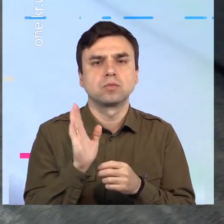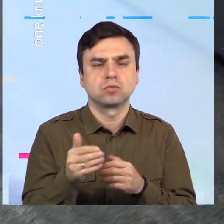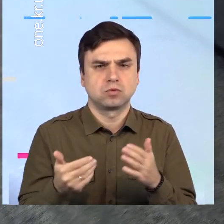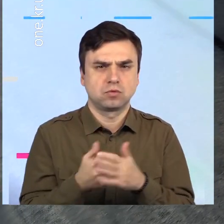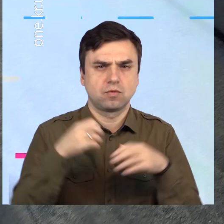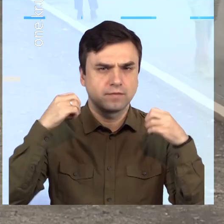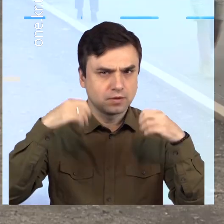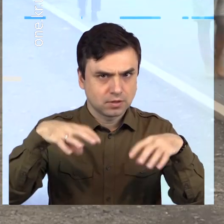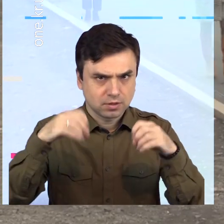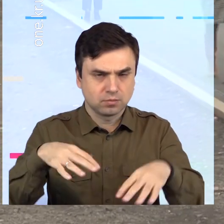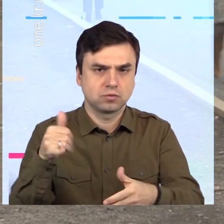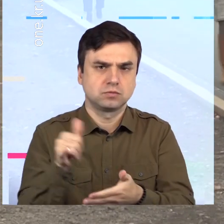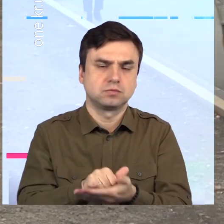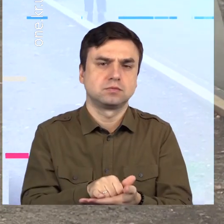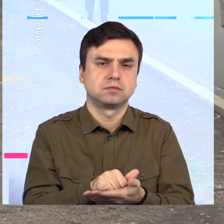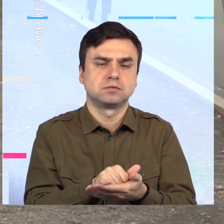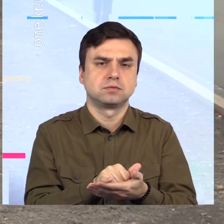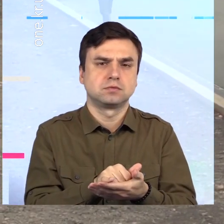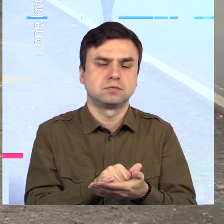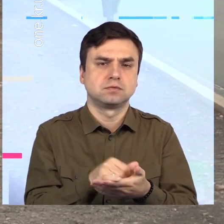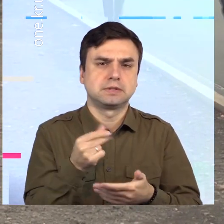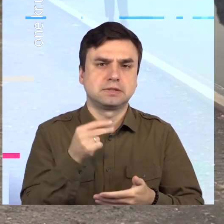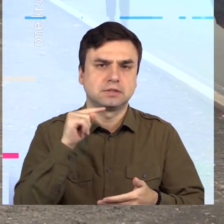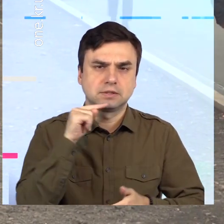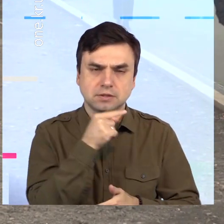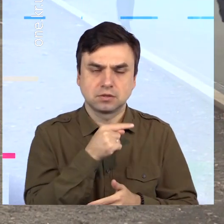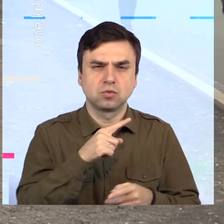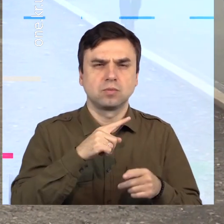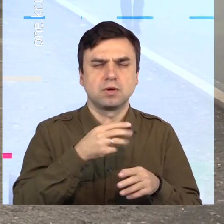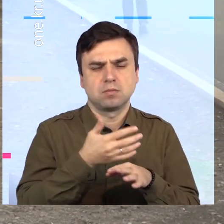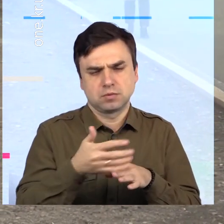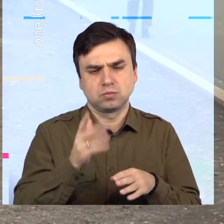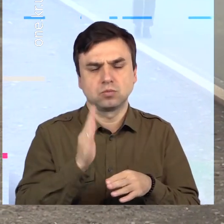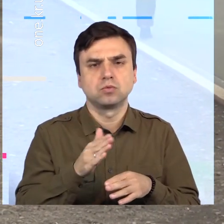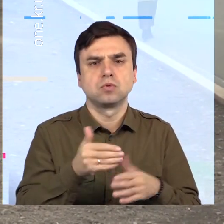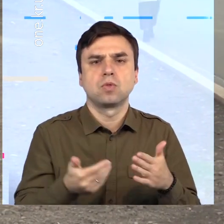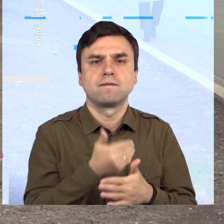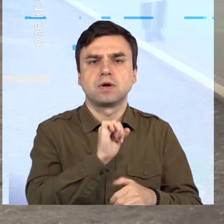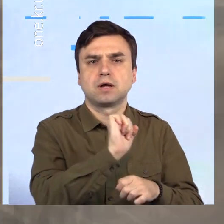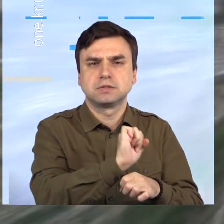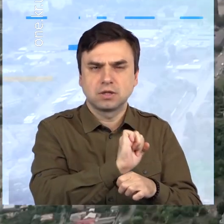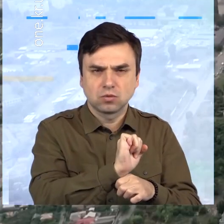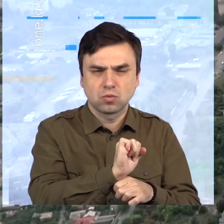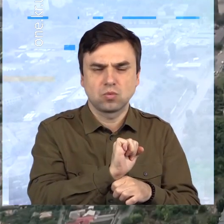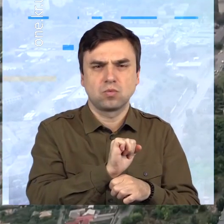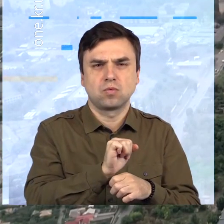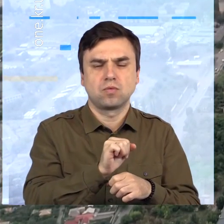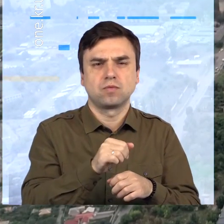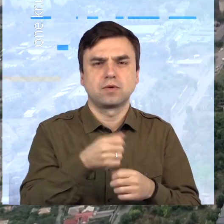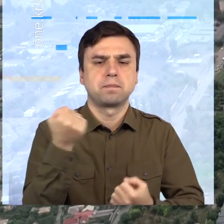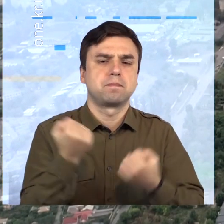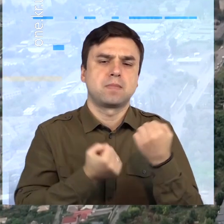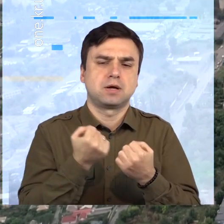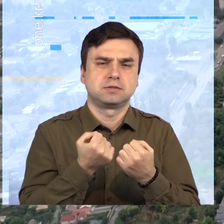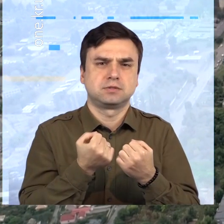світлодіодного освітлення. Згодом на магістралі облаштують сучасні стоянки та встановлять нові дорожні знаки, а також вкладуть тактильну